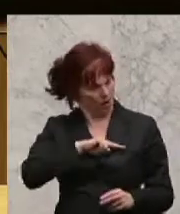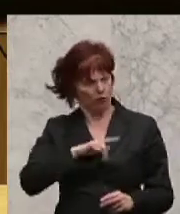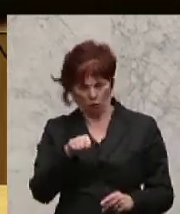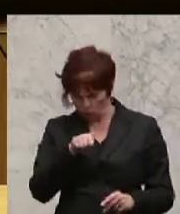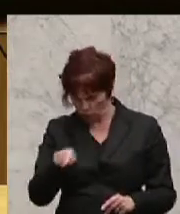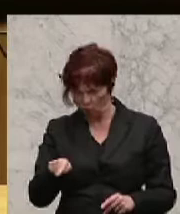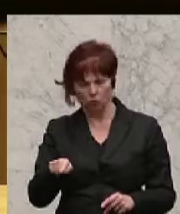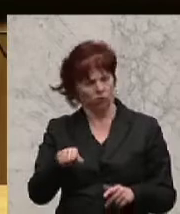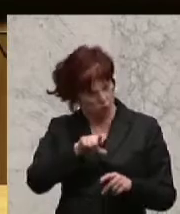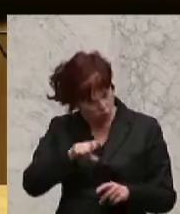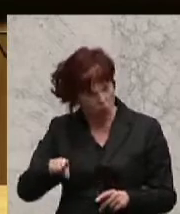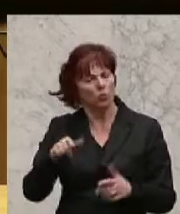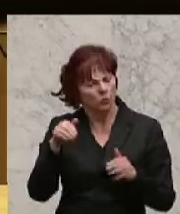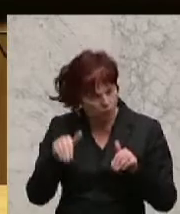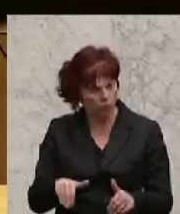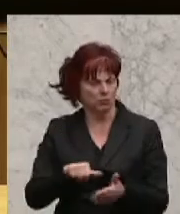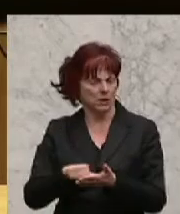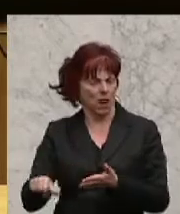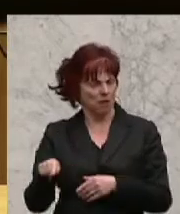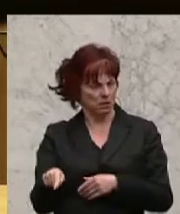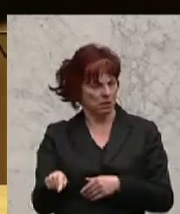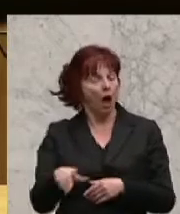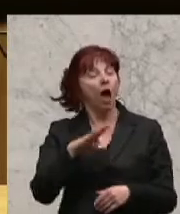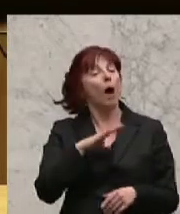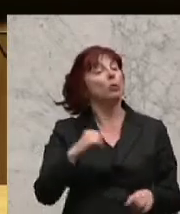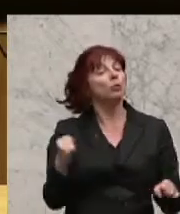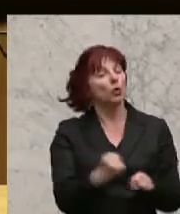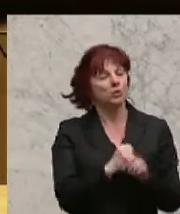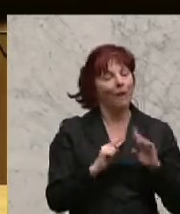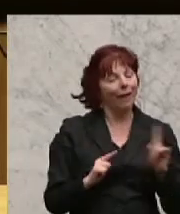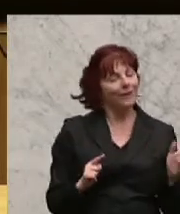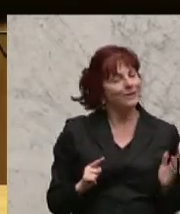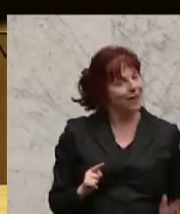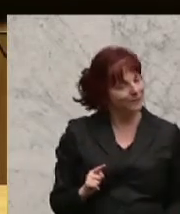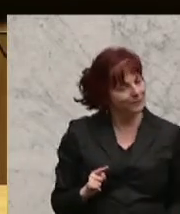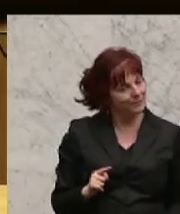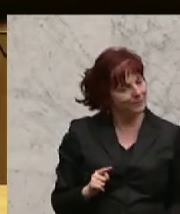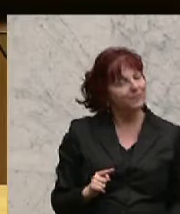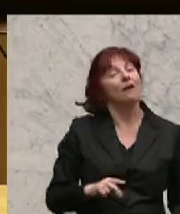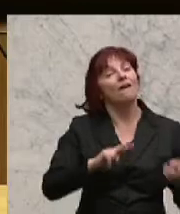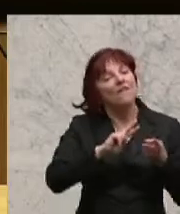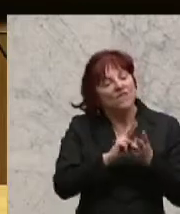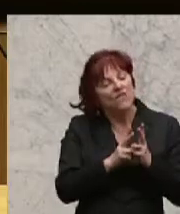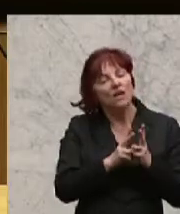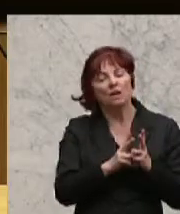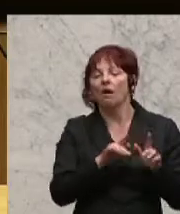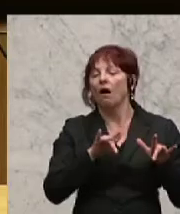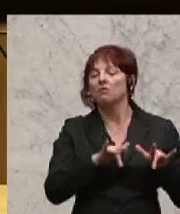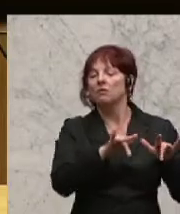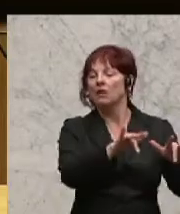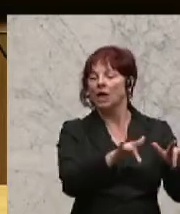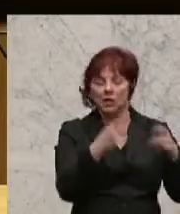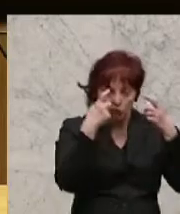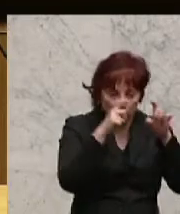durchsetzt, wie schafft man es andererseits, dass aber die wirklich für die Daseinsvorsorge, für die Grundversorgung der Bevölkerung